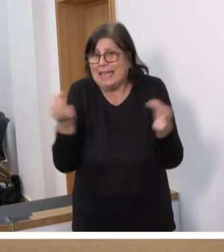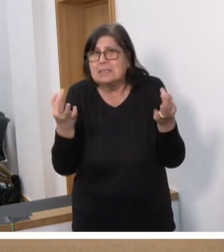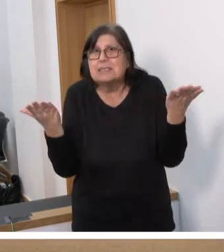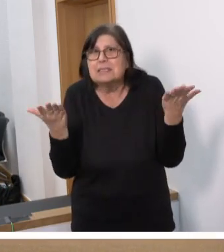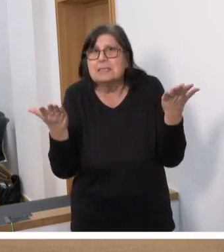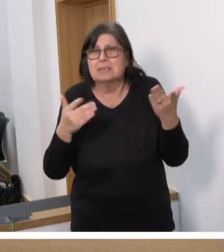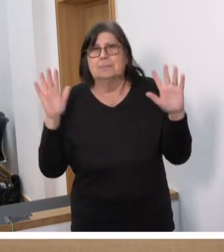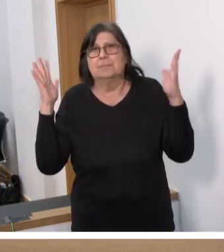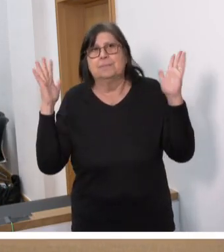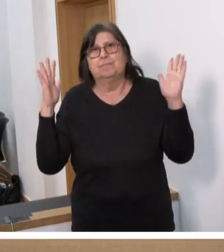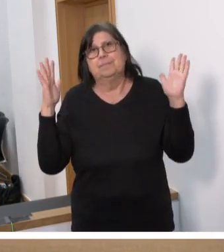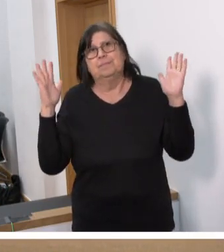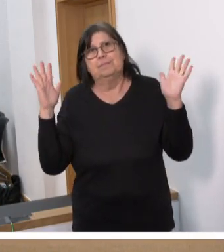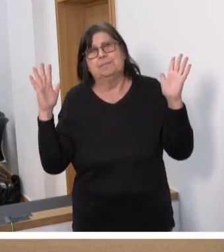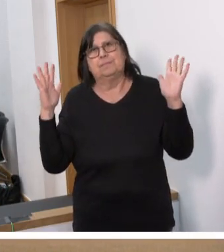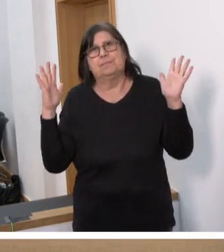sehr verehrten Damen und Herren.